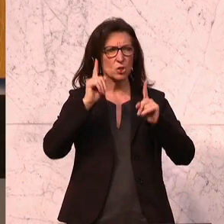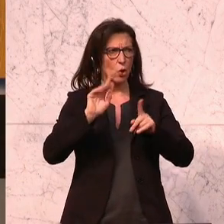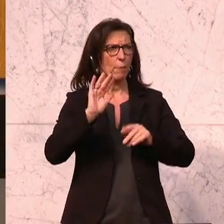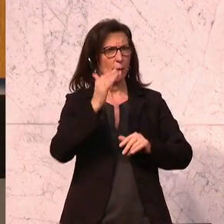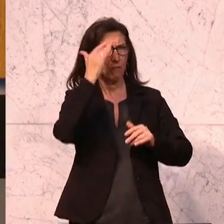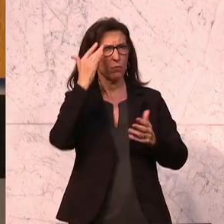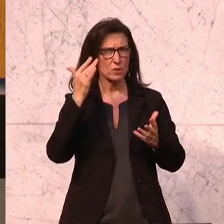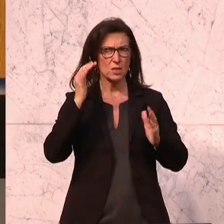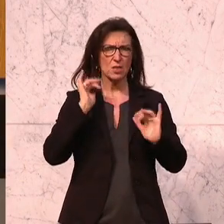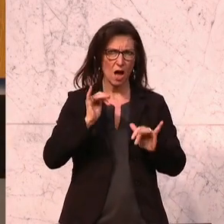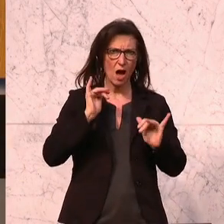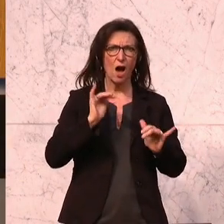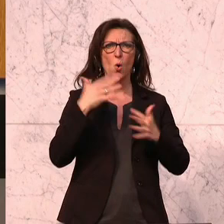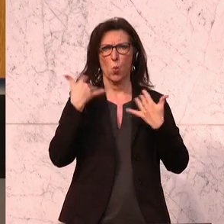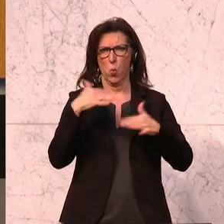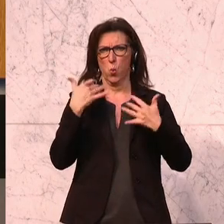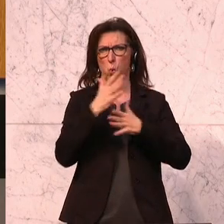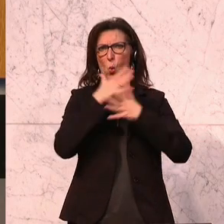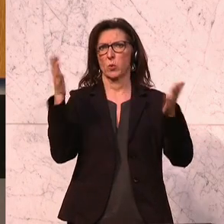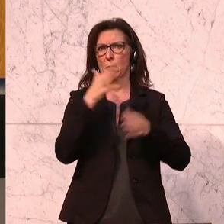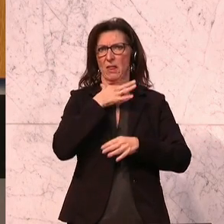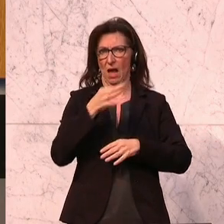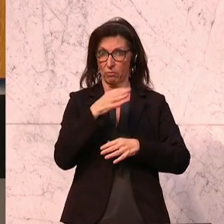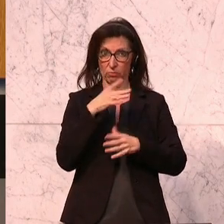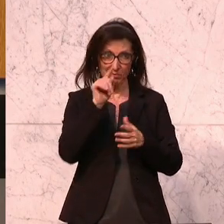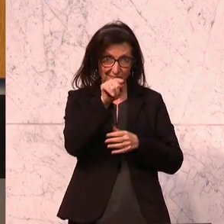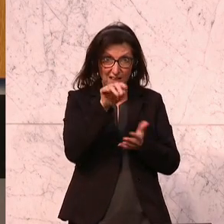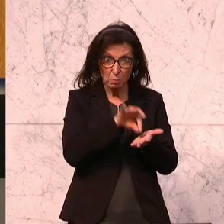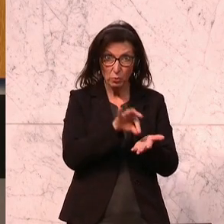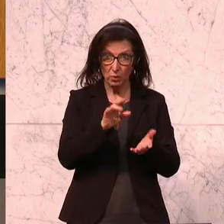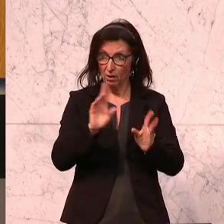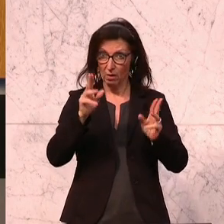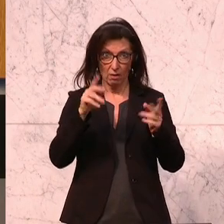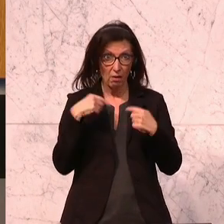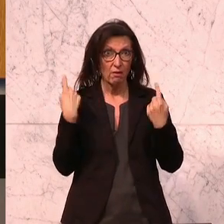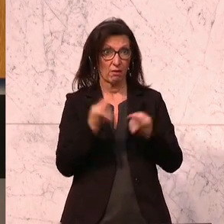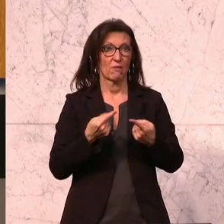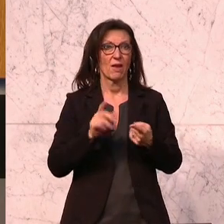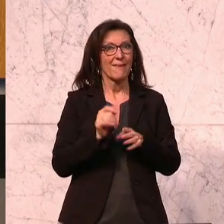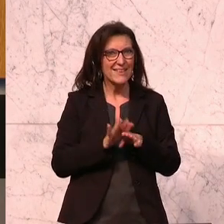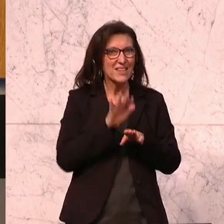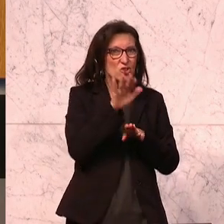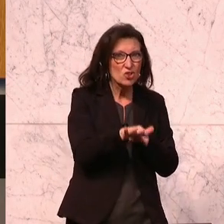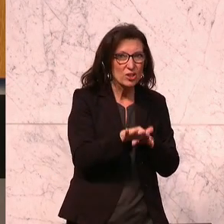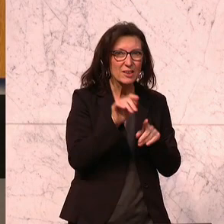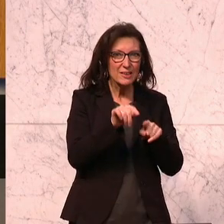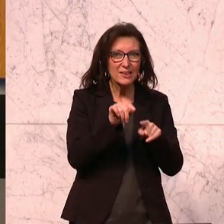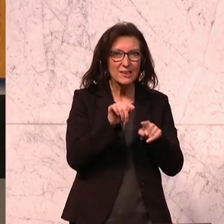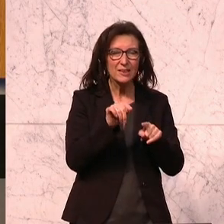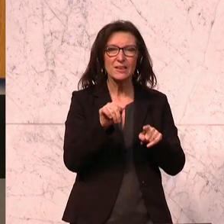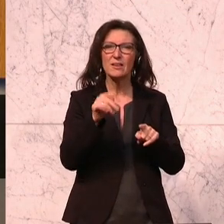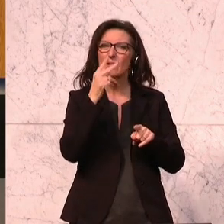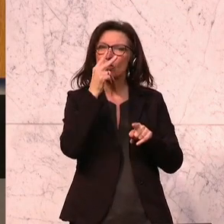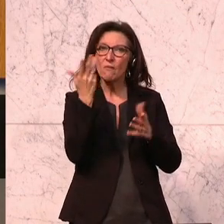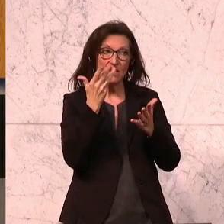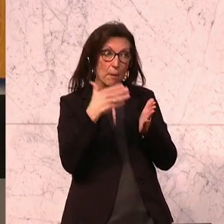Handlungsbedarf hoch ist und das seit vielen Jahren. Und das war ja der Punkt, warum wir in einem ersten Schritt entlang der